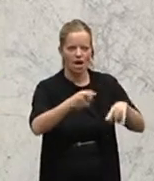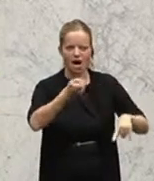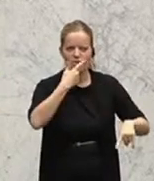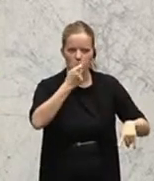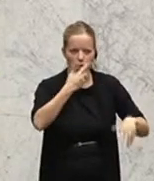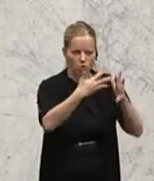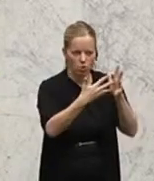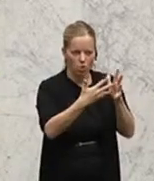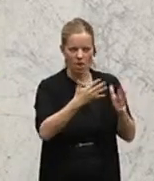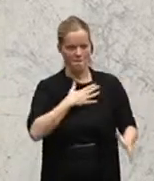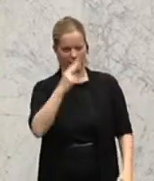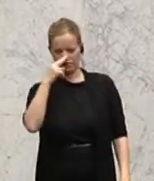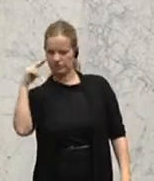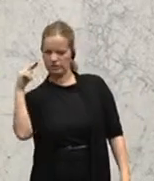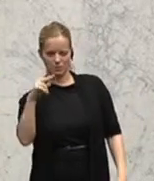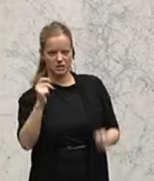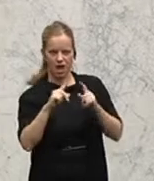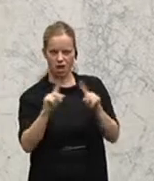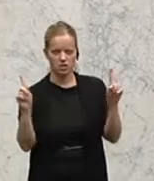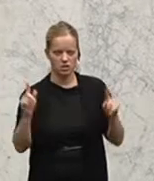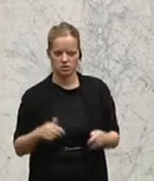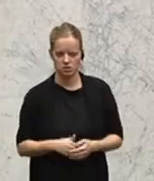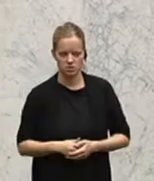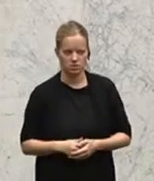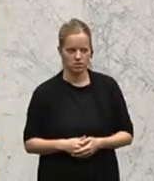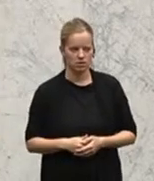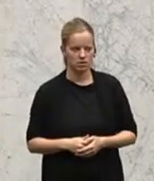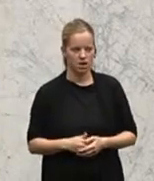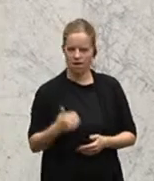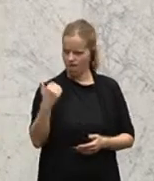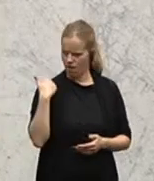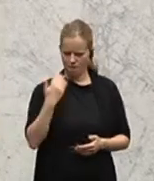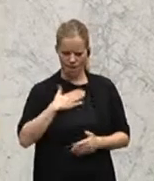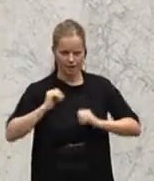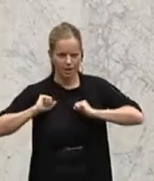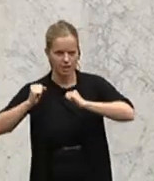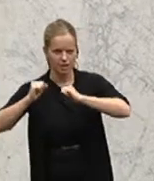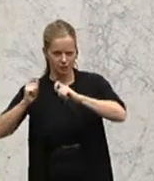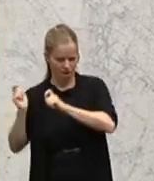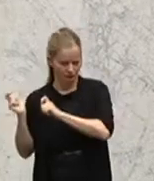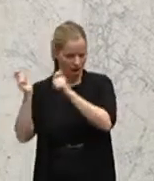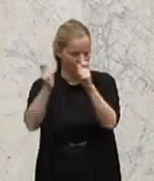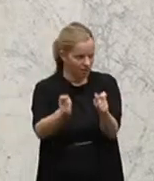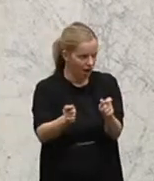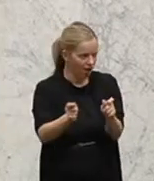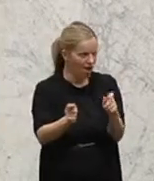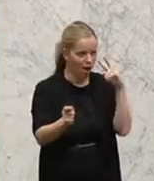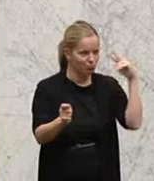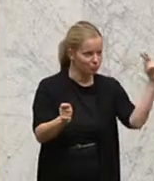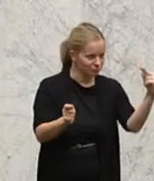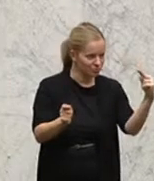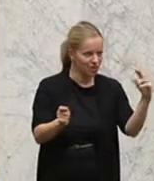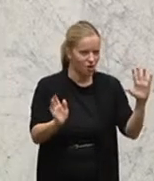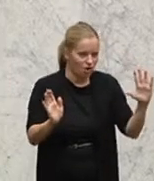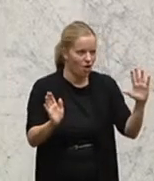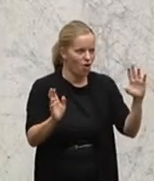gesehen. Ich glaube, der Antrag ist jetzt einmal auf meine Initiative eingebracht worden. Aber ich freue mich natürlich sehr, dass es ein gemeinsamer